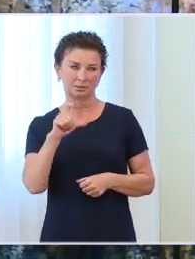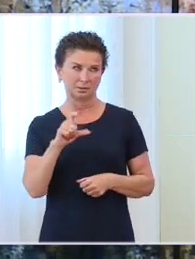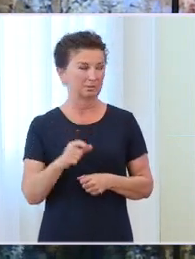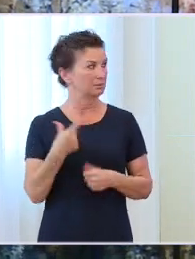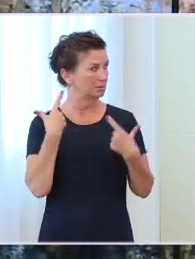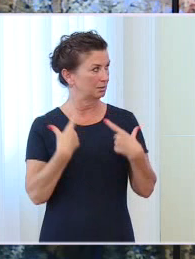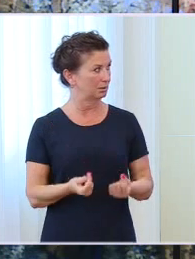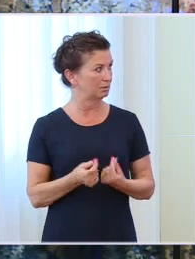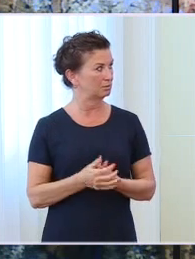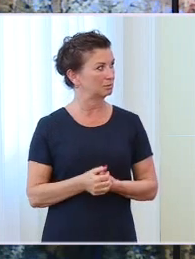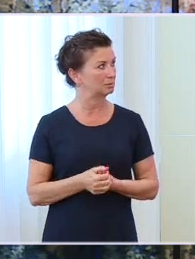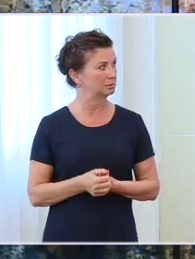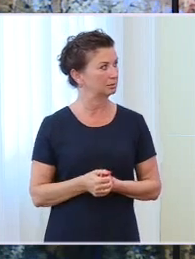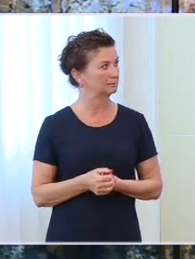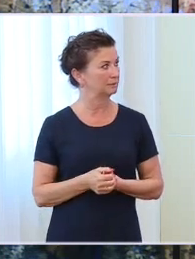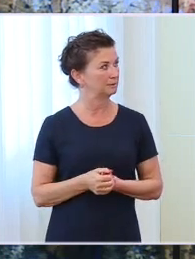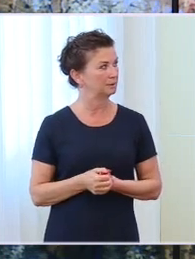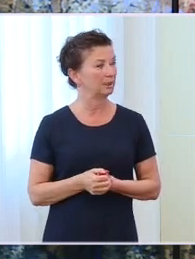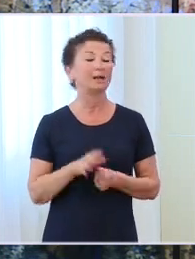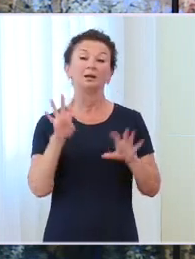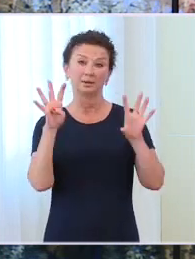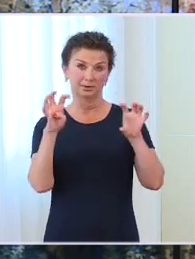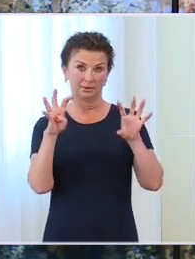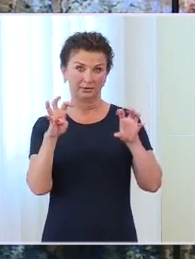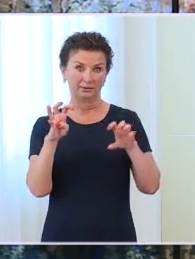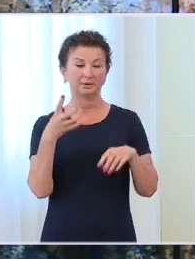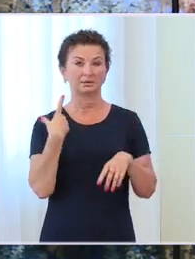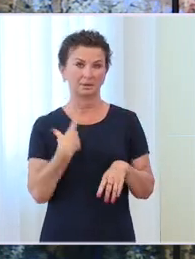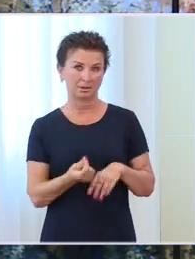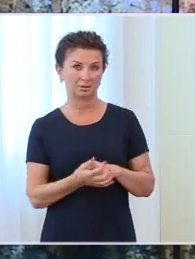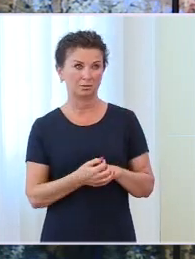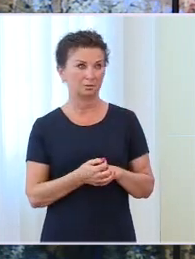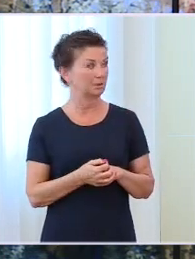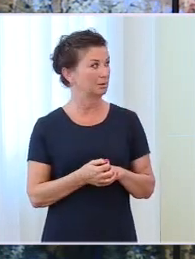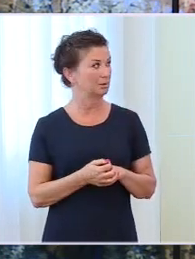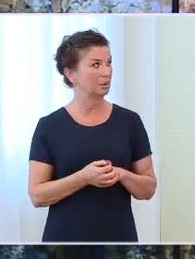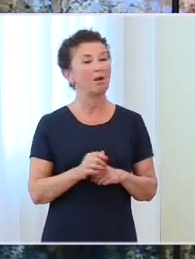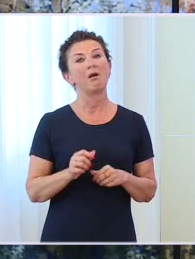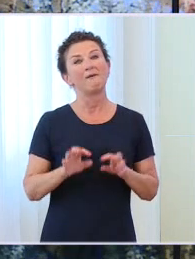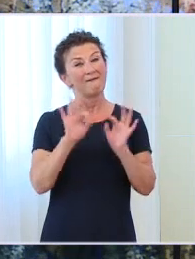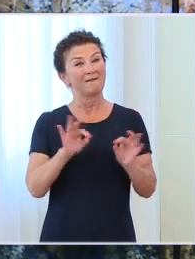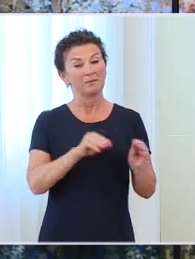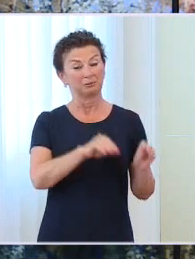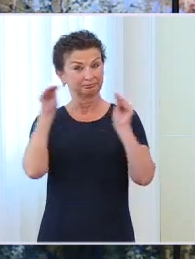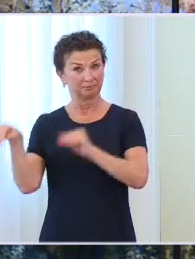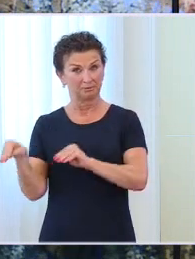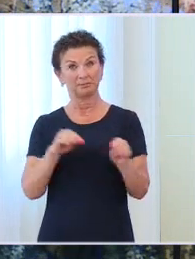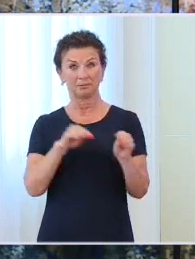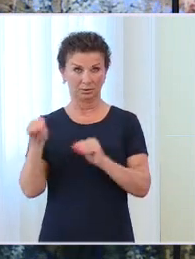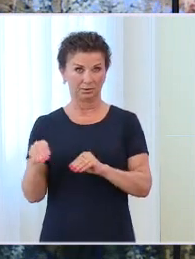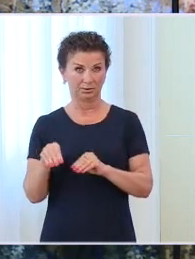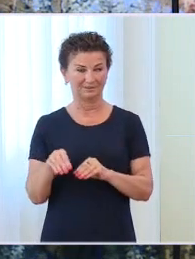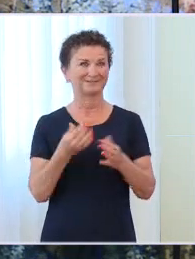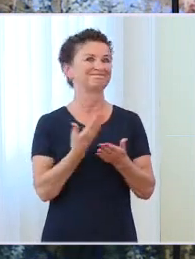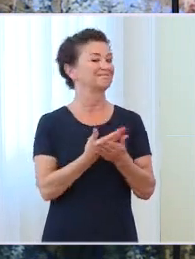przyjmować i 900 uchodźców w ramach przesiedleń. Różnica jest taka,